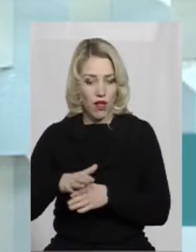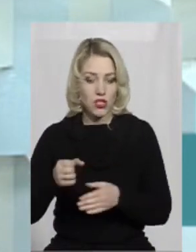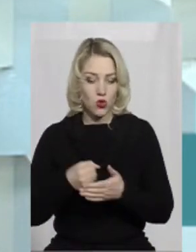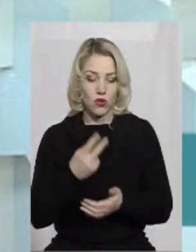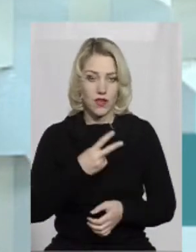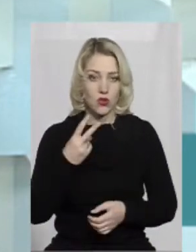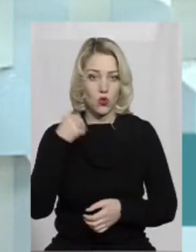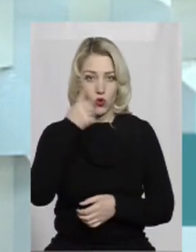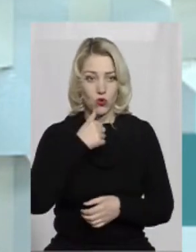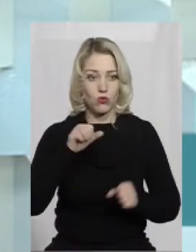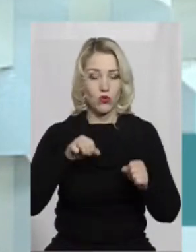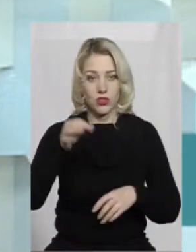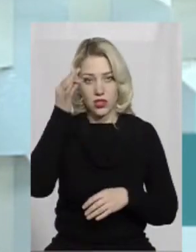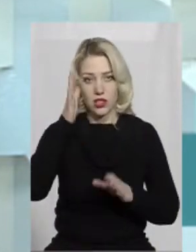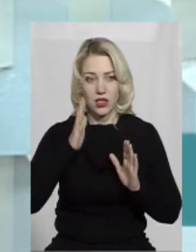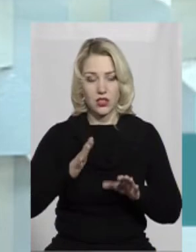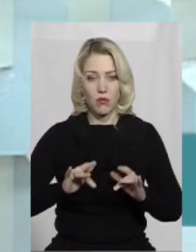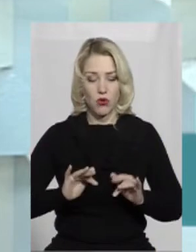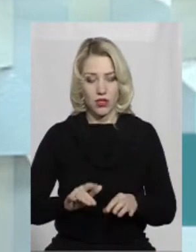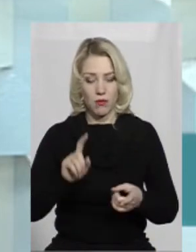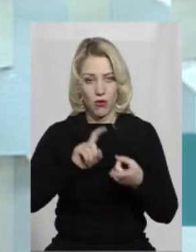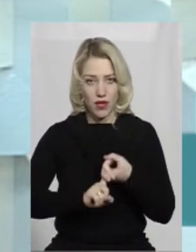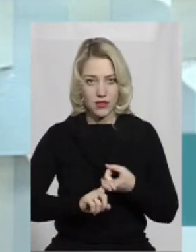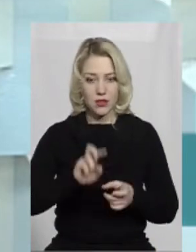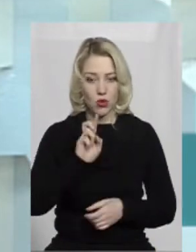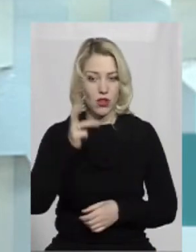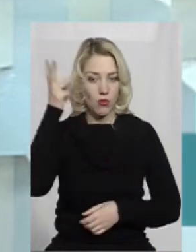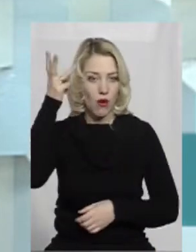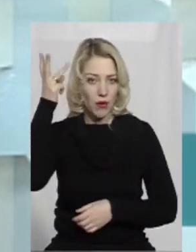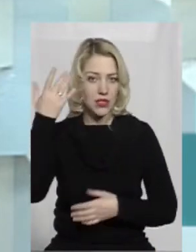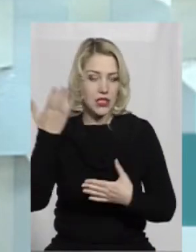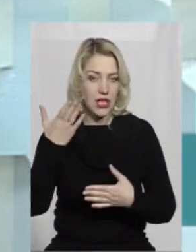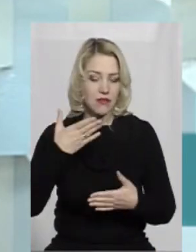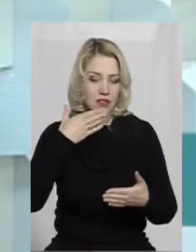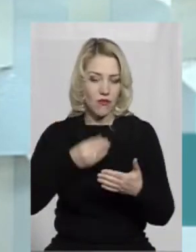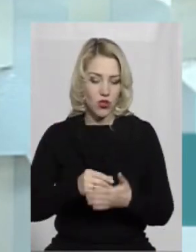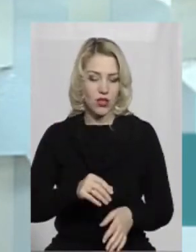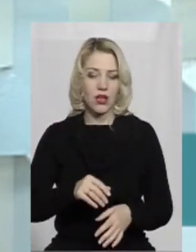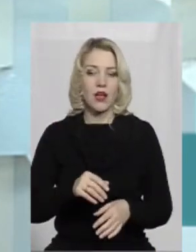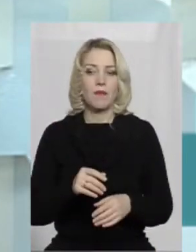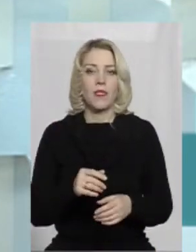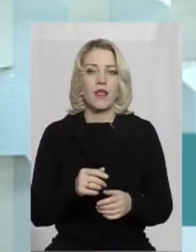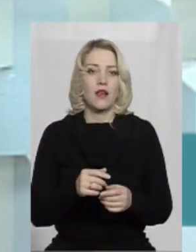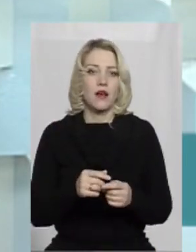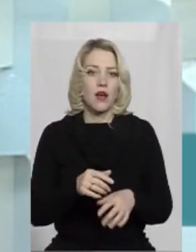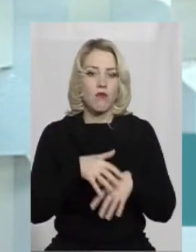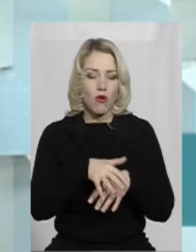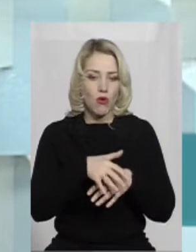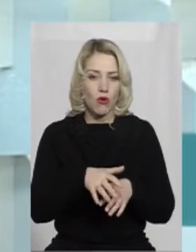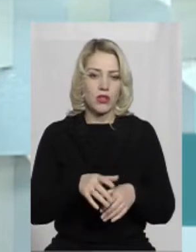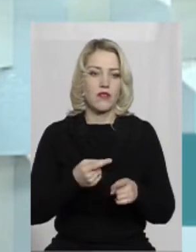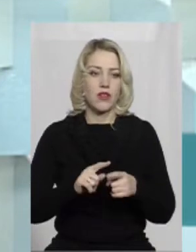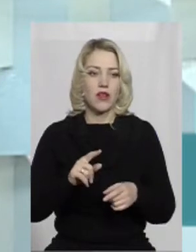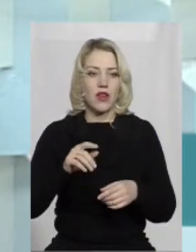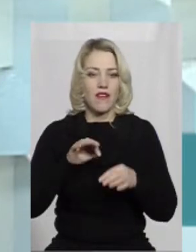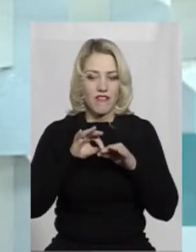1922 року, можна згадати лише події, пов'язані з Богданом Хмельницьким, який в своїх походах на Західну Україну у війні з поляками об